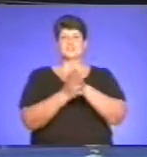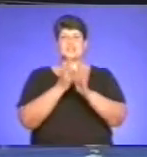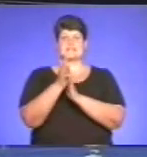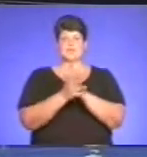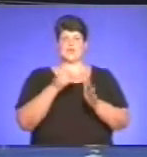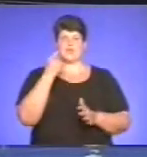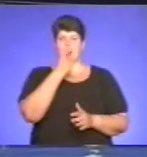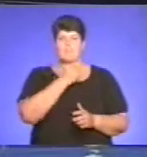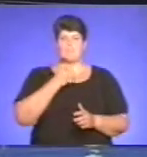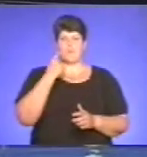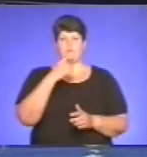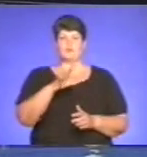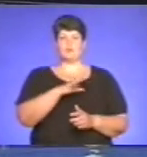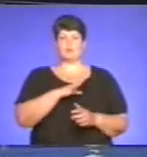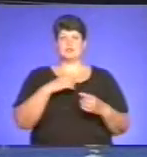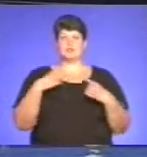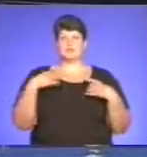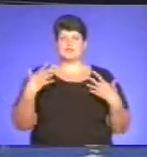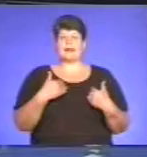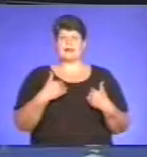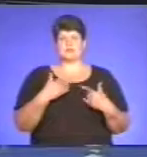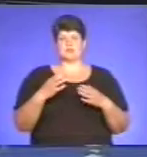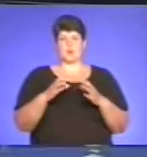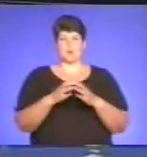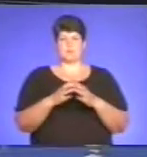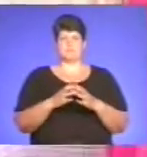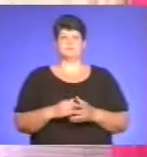мови. Побувала на урочистостях наша знімальна група.